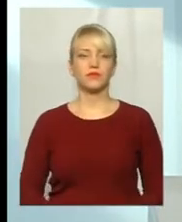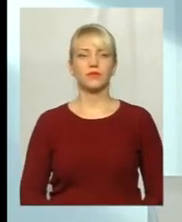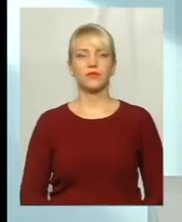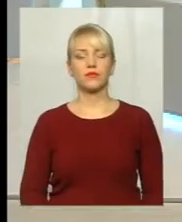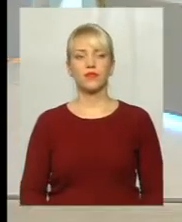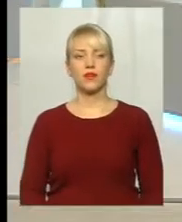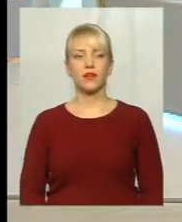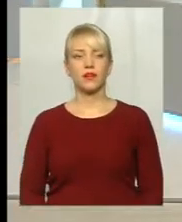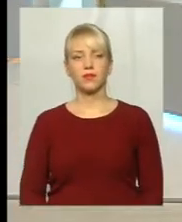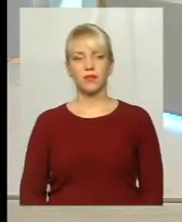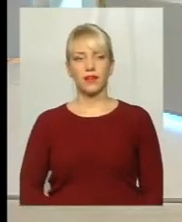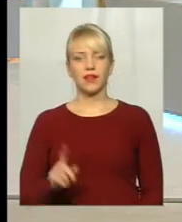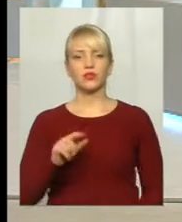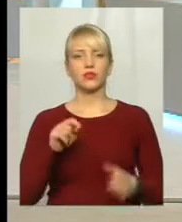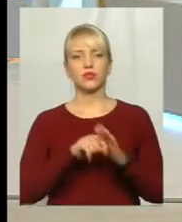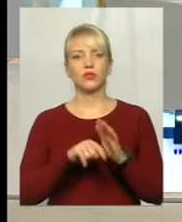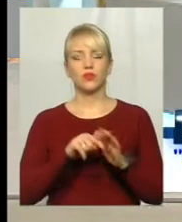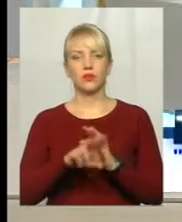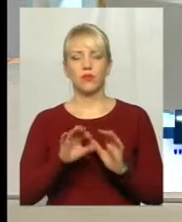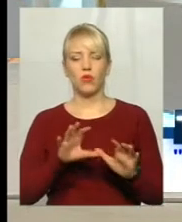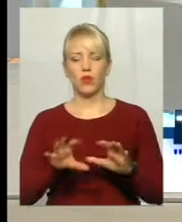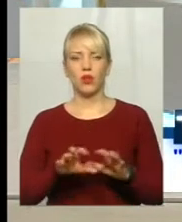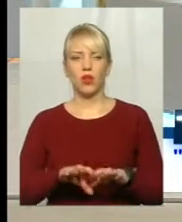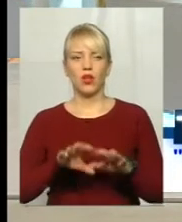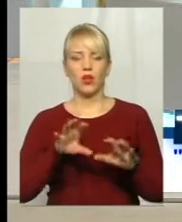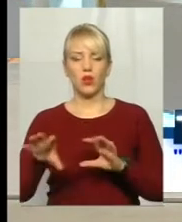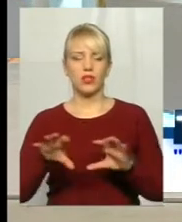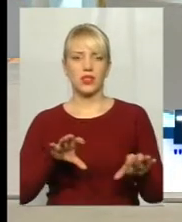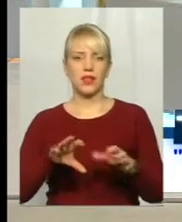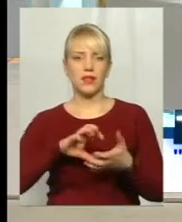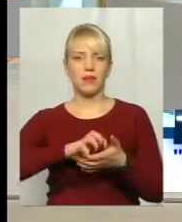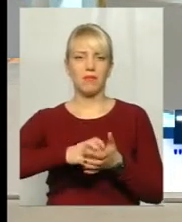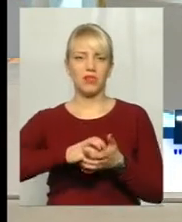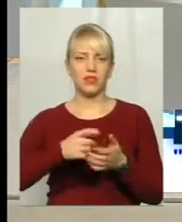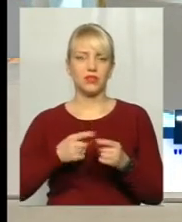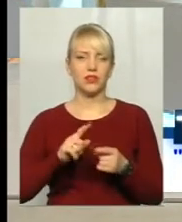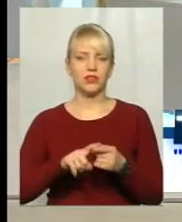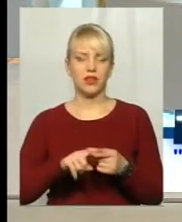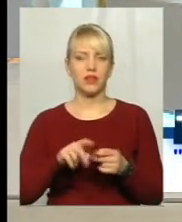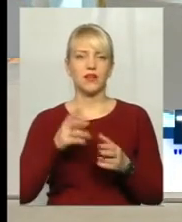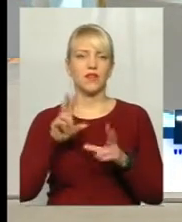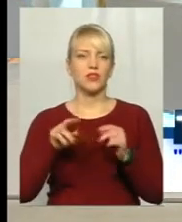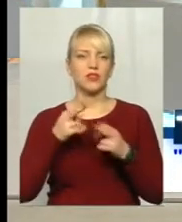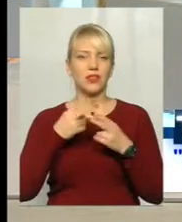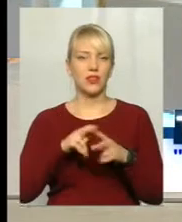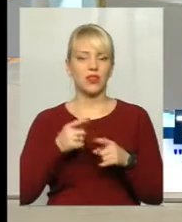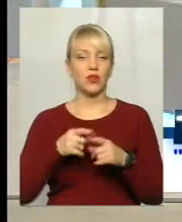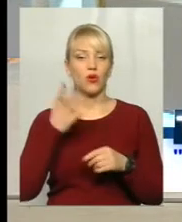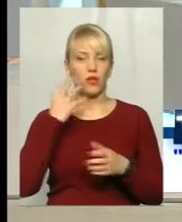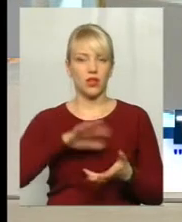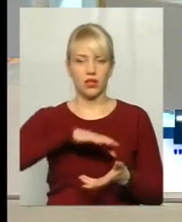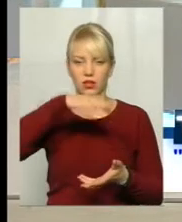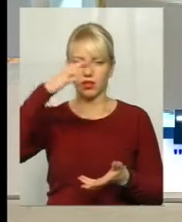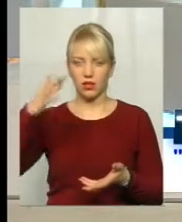Було гарне зауваження про розкладення печива гірками. Це теж маніпулятивна техніка, тому що коли товар розкладається гірками, він